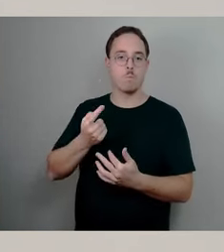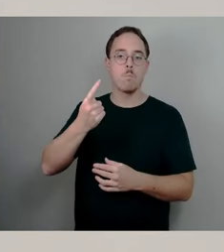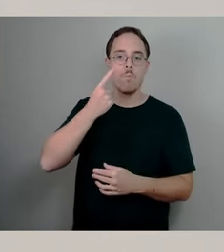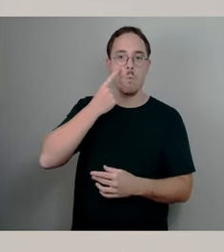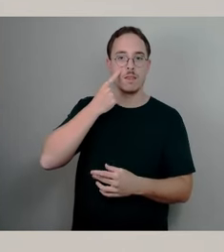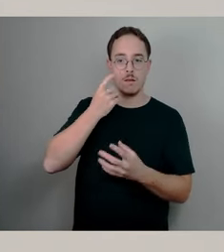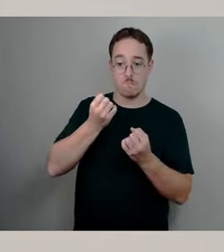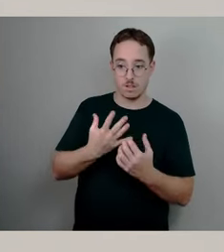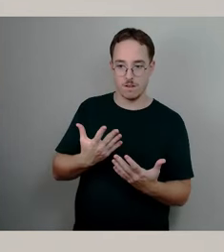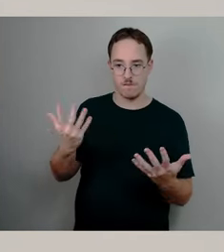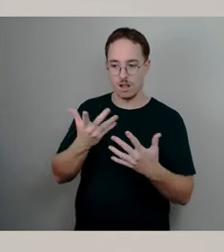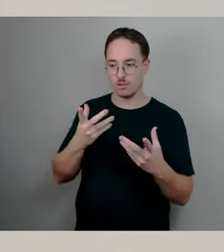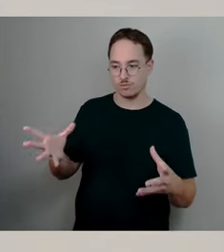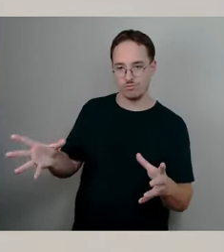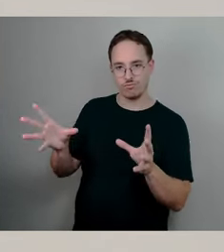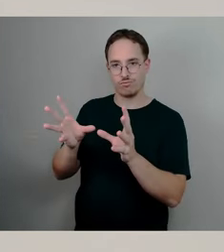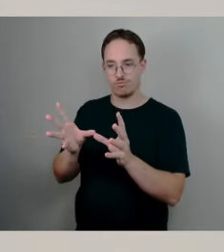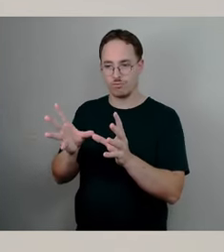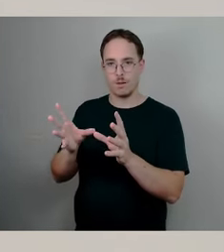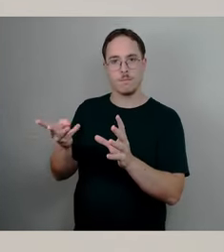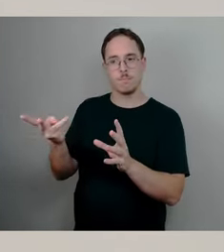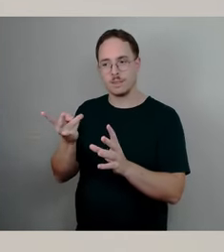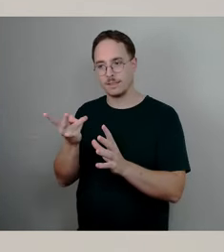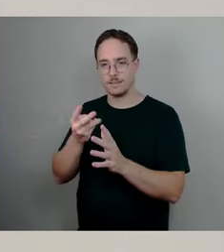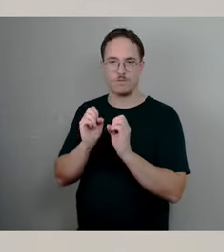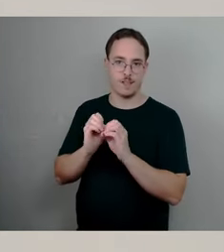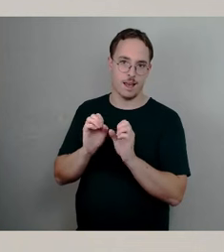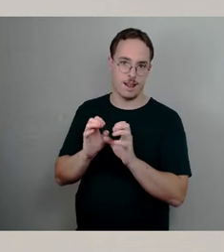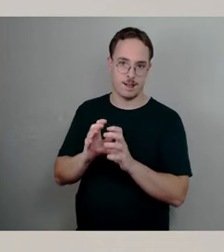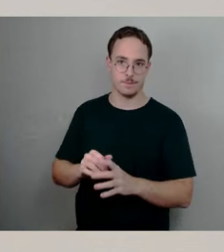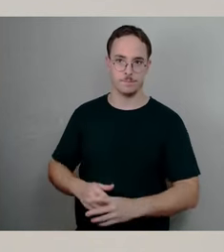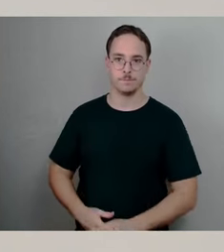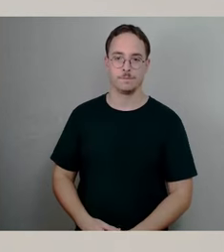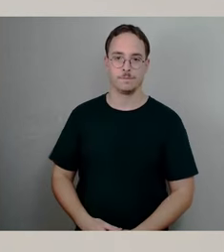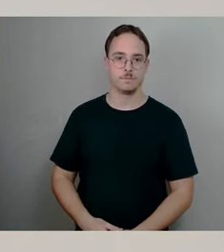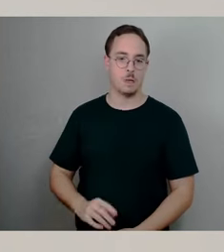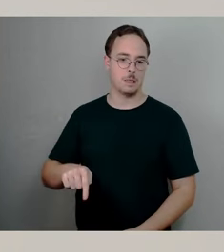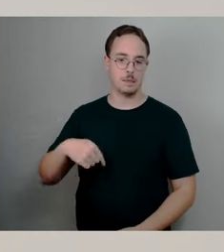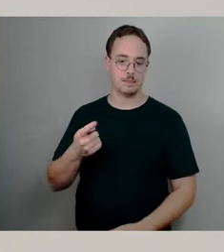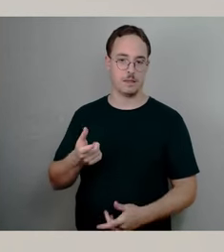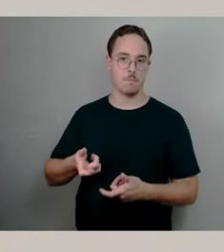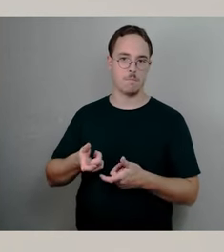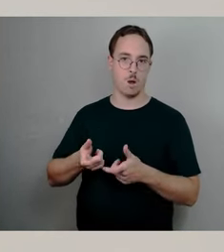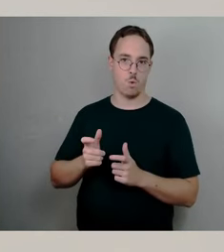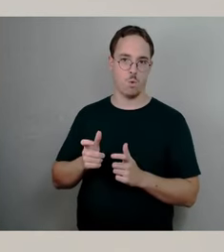jetzt noch nicht vor. Die würden wir Ihnen dann vorlegen zum nächsten Bauausschuss. Das ist dann ja bekanntlich der 6. November.